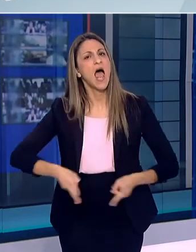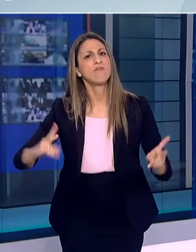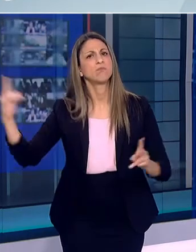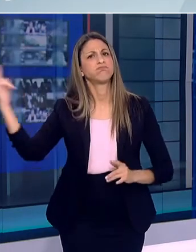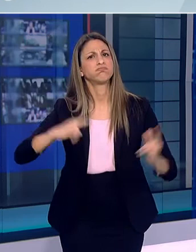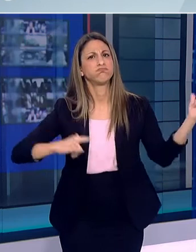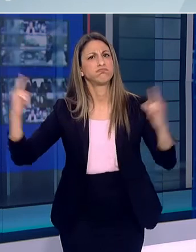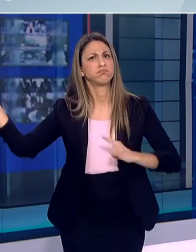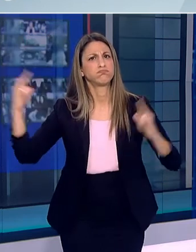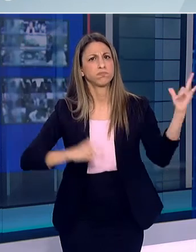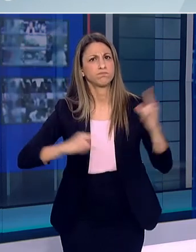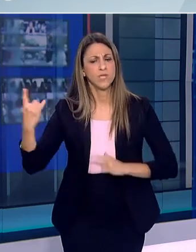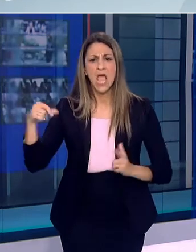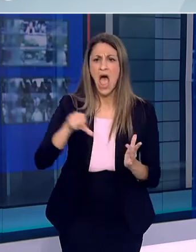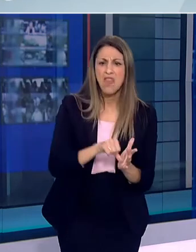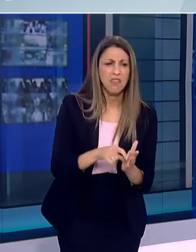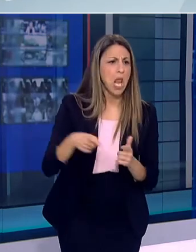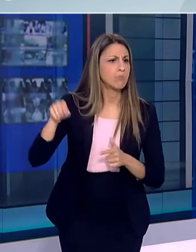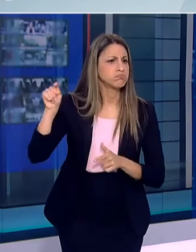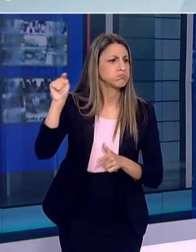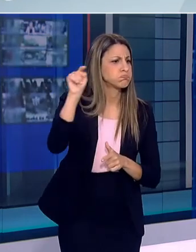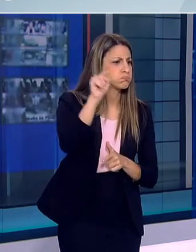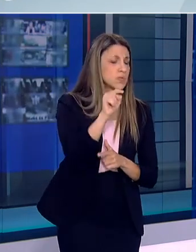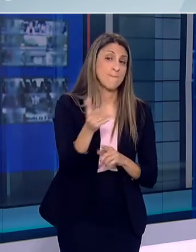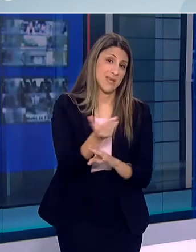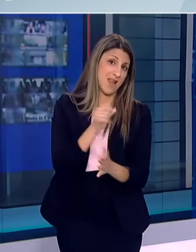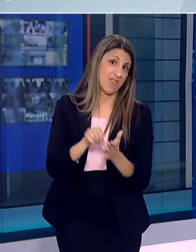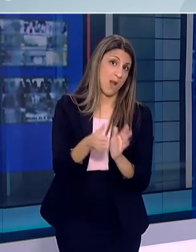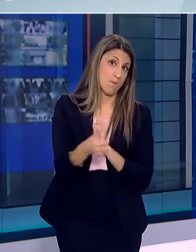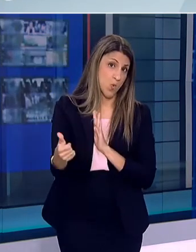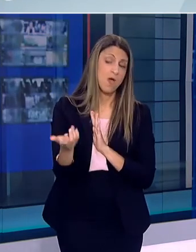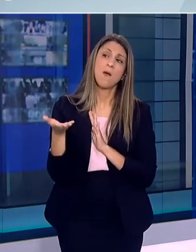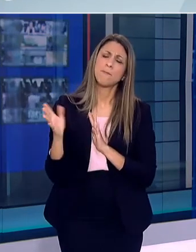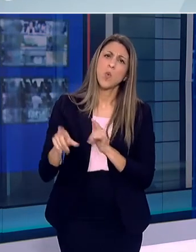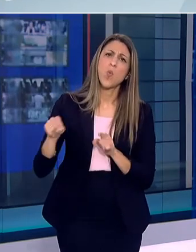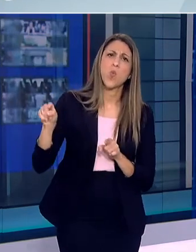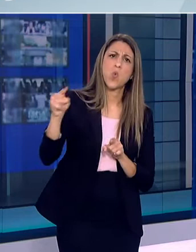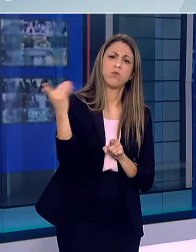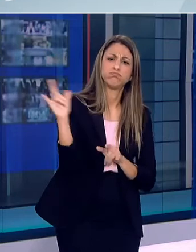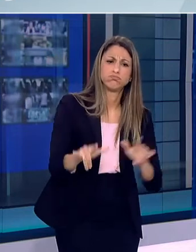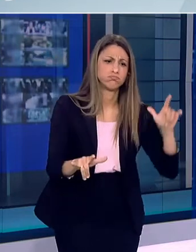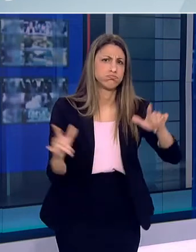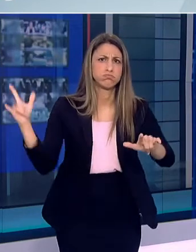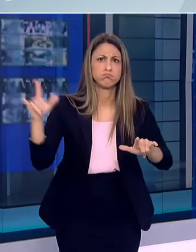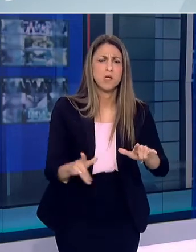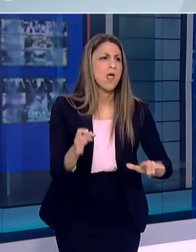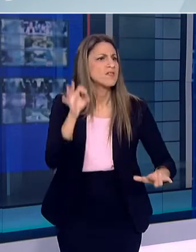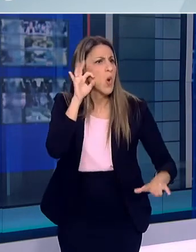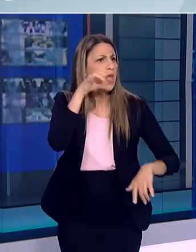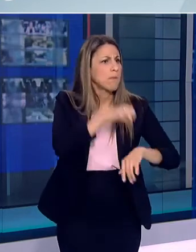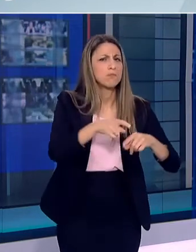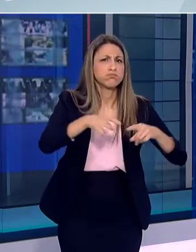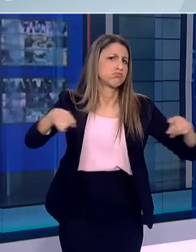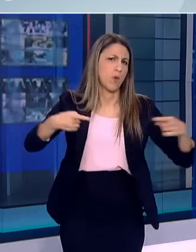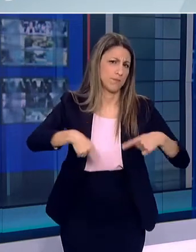για τις αφήξεις από το εξωτερικό όχι μόνο στην Αθήνα όπως θα γίνεται μέχρι τότε αλλά και στα υπόλοιπα δρόμια της χώρας Βεβαίως όπως είναι αυτονόητο από την